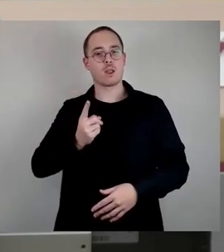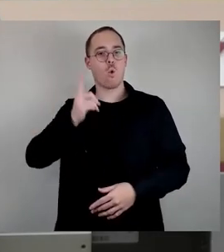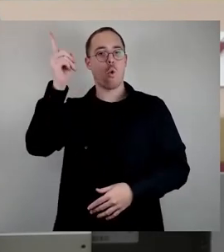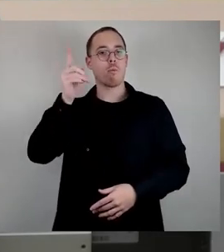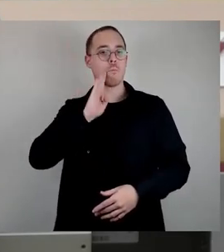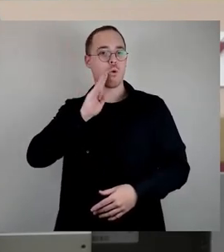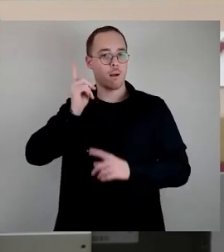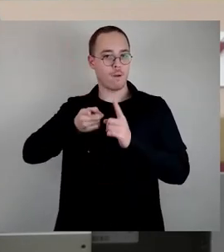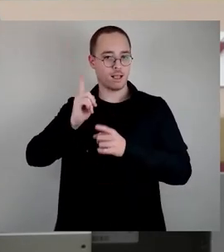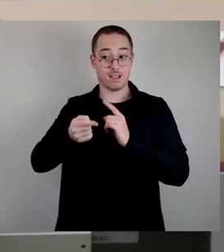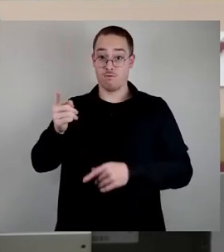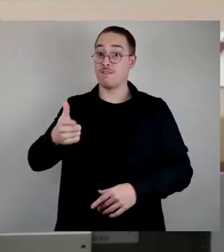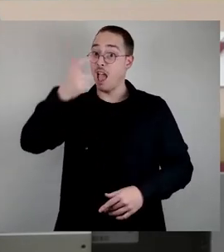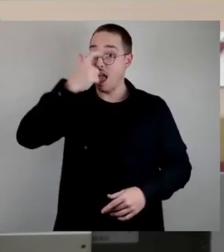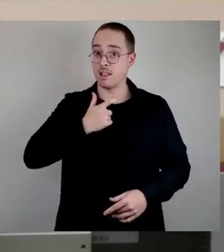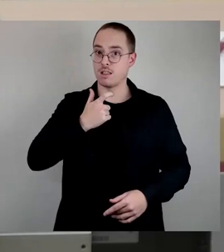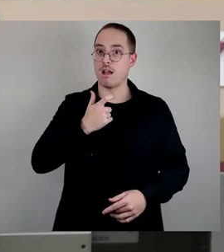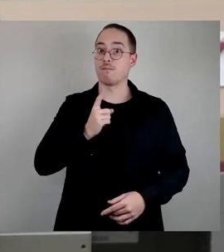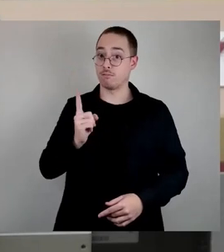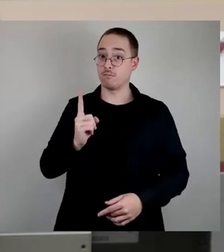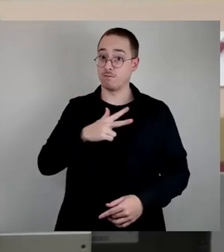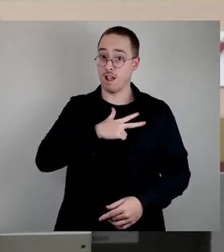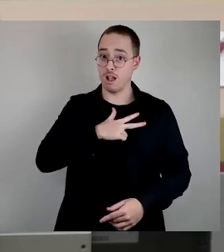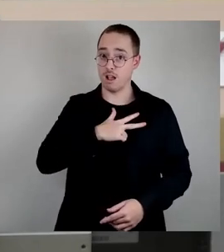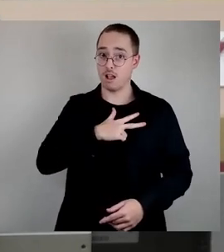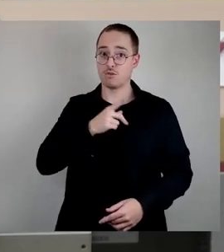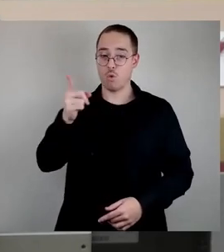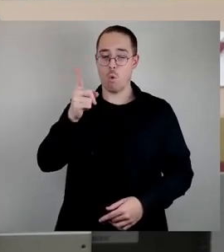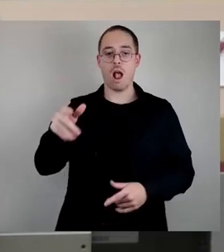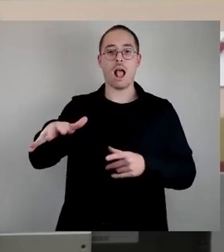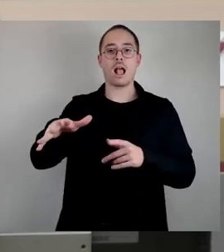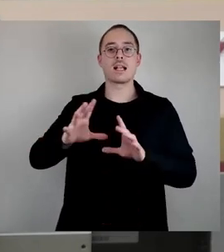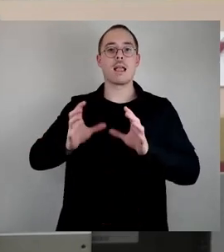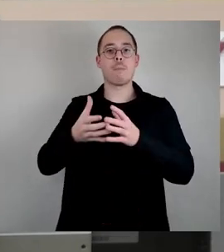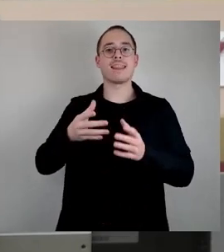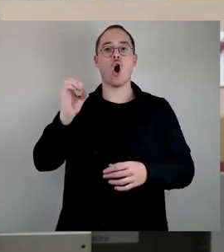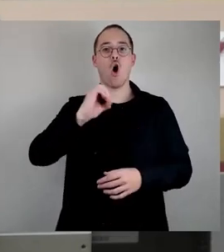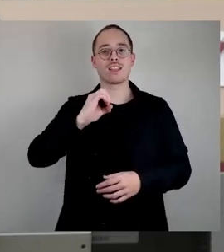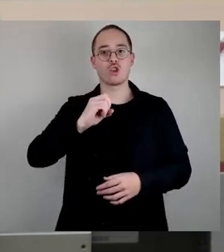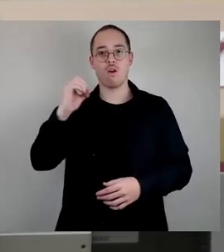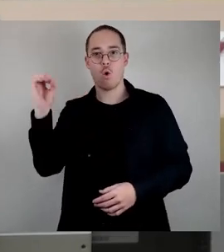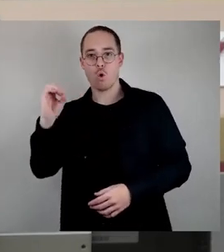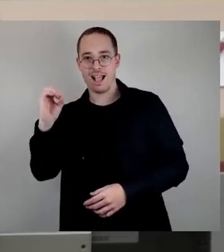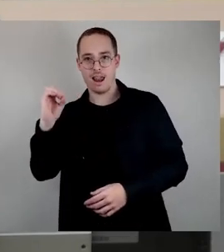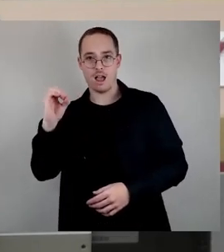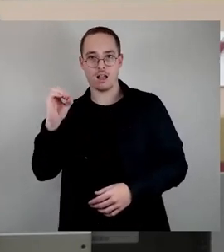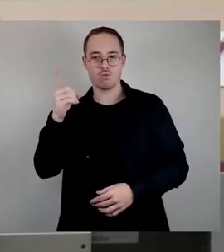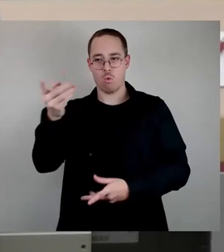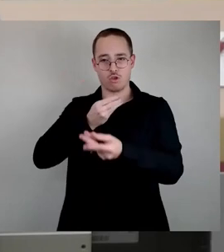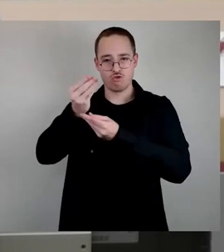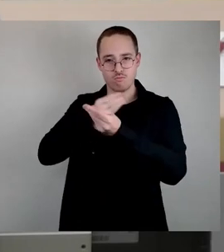ernsthaft, aber wirklich ernsthaft mit der Gemeinde Ottendorfer Griller im Gespräch sind, um entsprechende Kapazitätserweiterungen